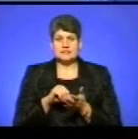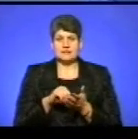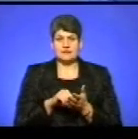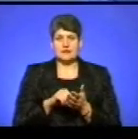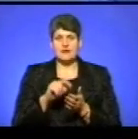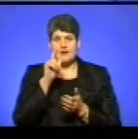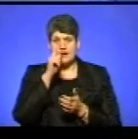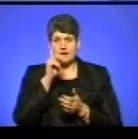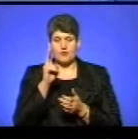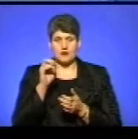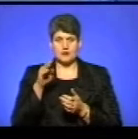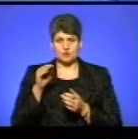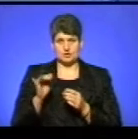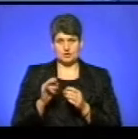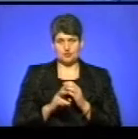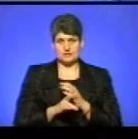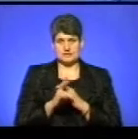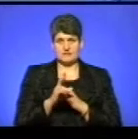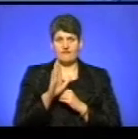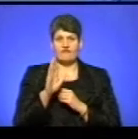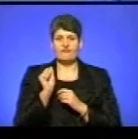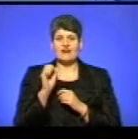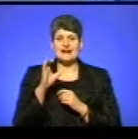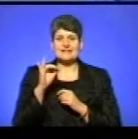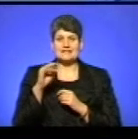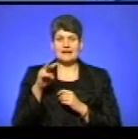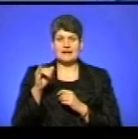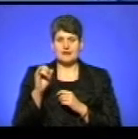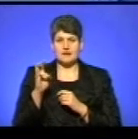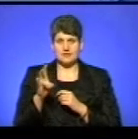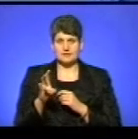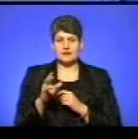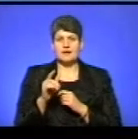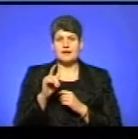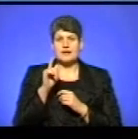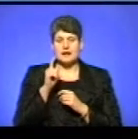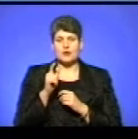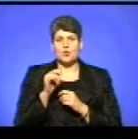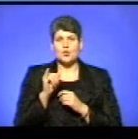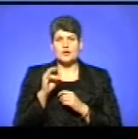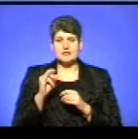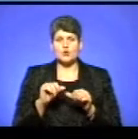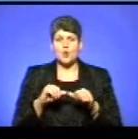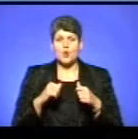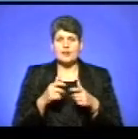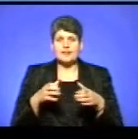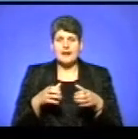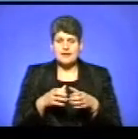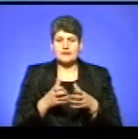греко-католицької церкви, тобто Василіан і представників греко-уніацької колегії, яка в той час